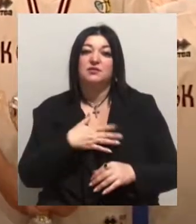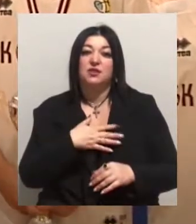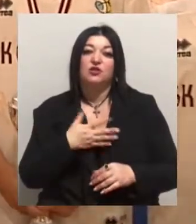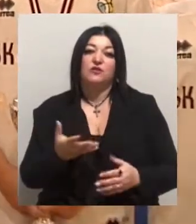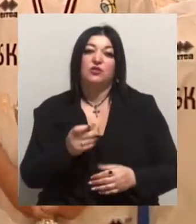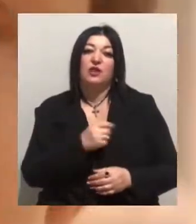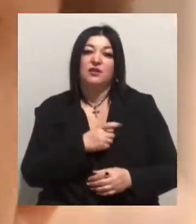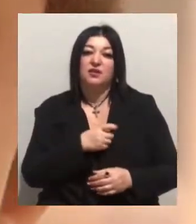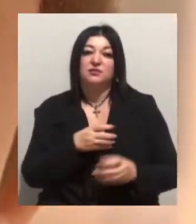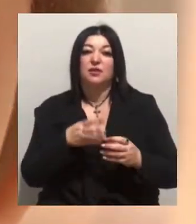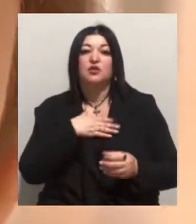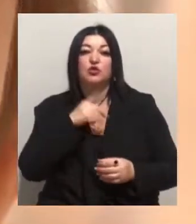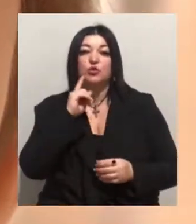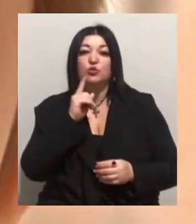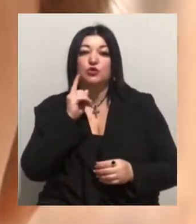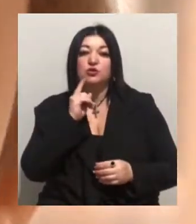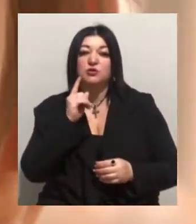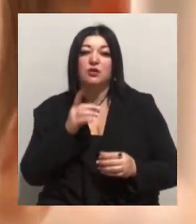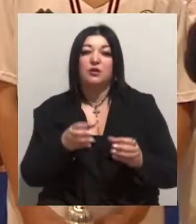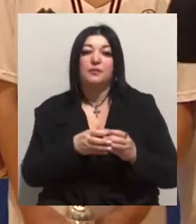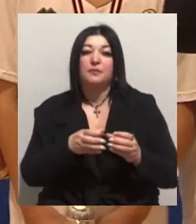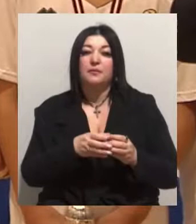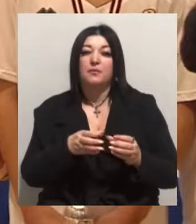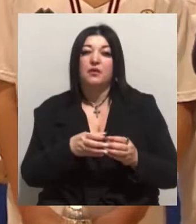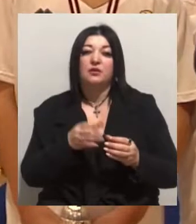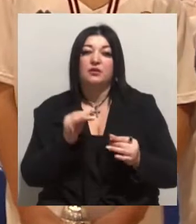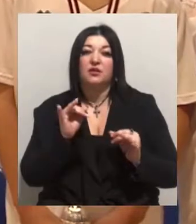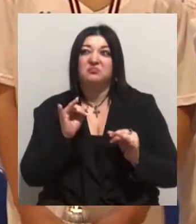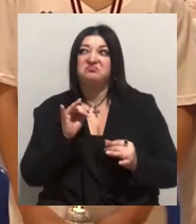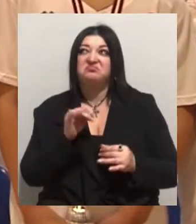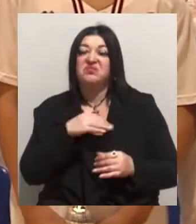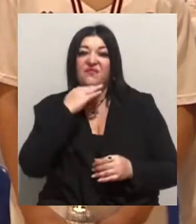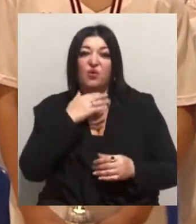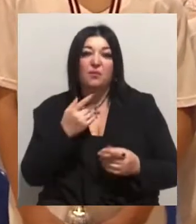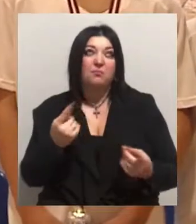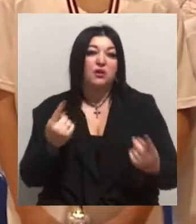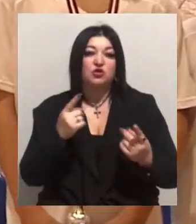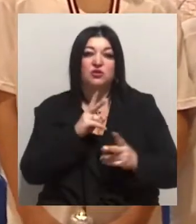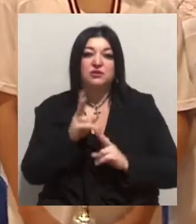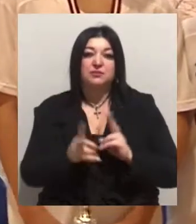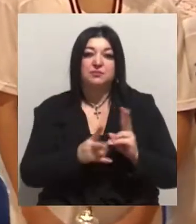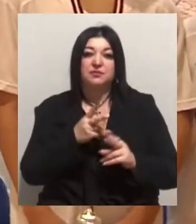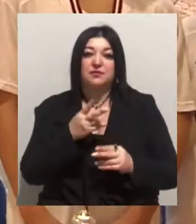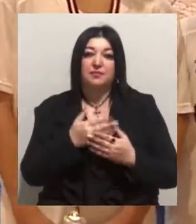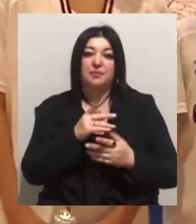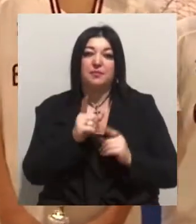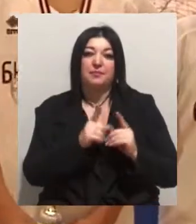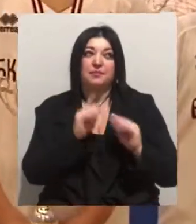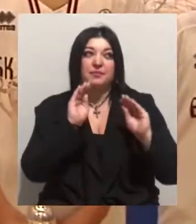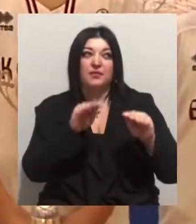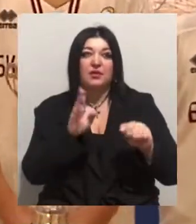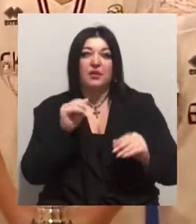наша юношка команда. Пров'ялися доволі великі змінення. Допустим, поставили табло, поміняли кольца,